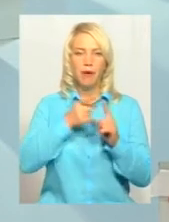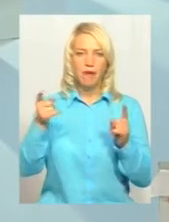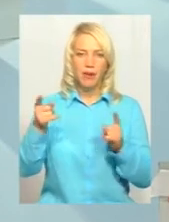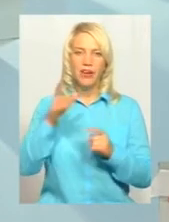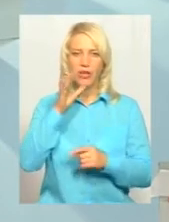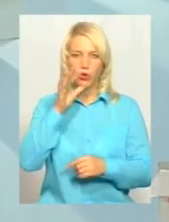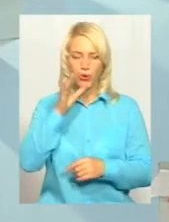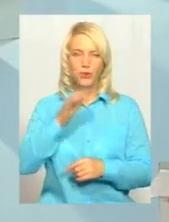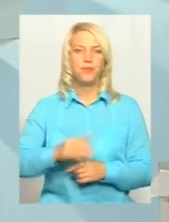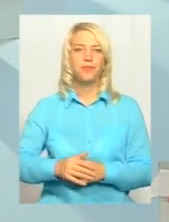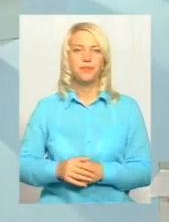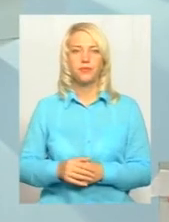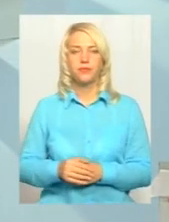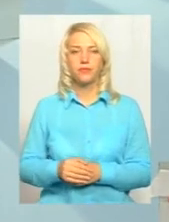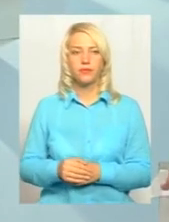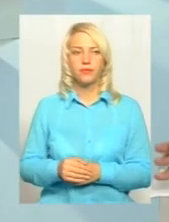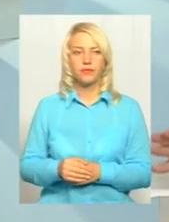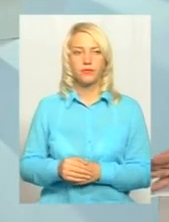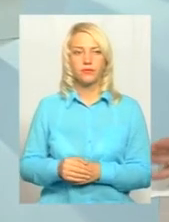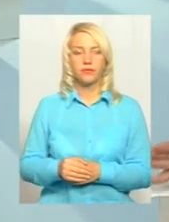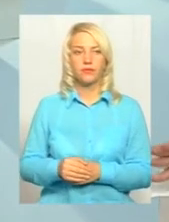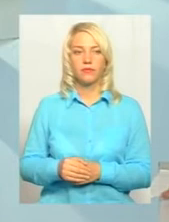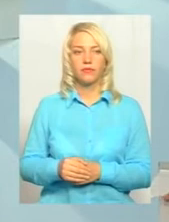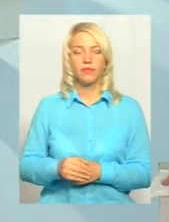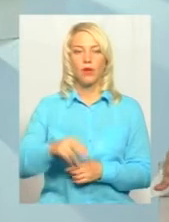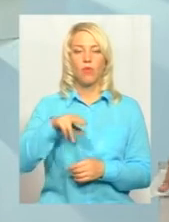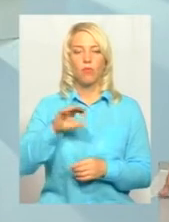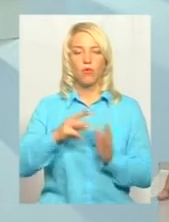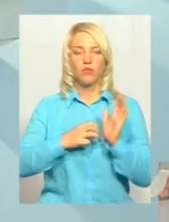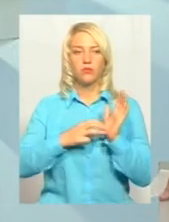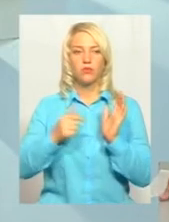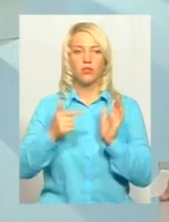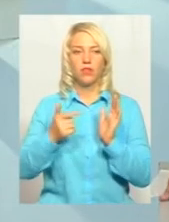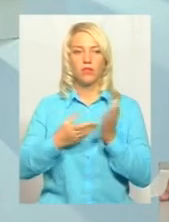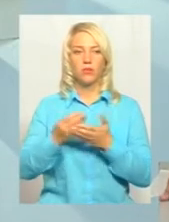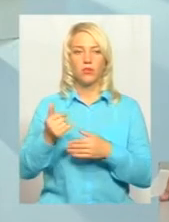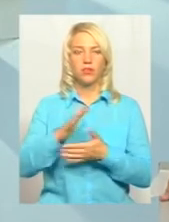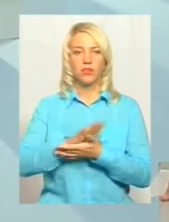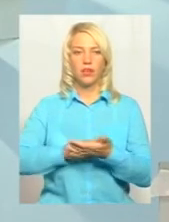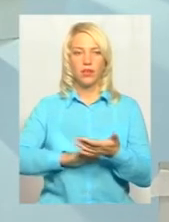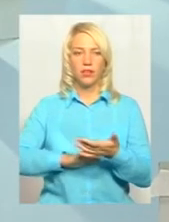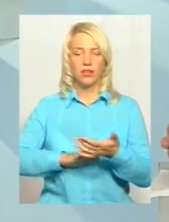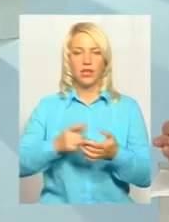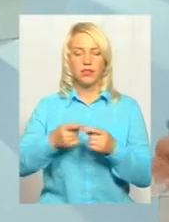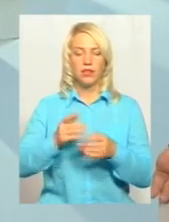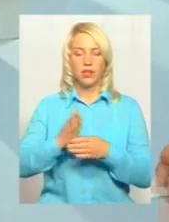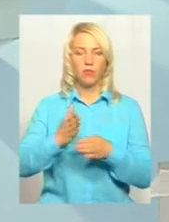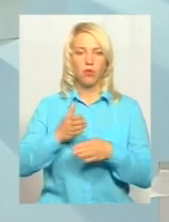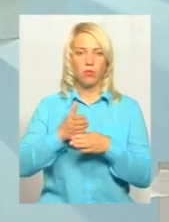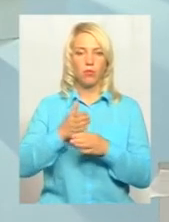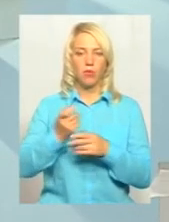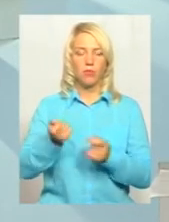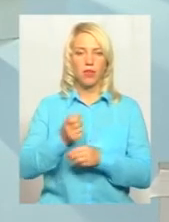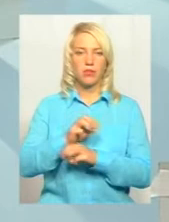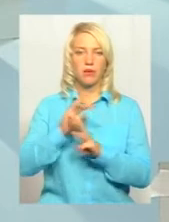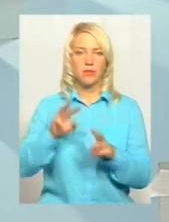по 800 гривень виплачується далі. І це є допомоги малозабезпеченим